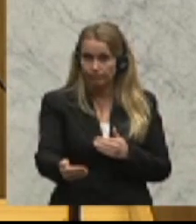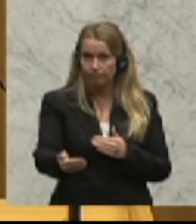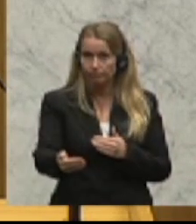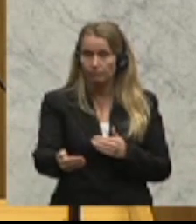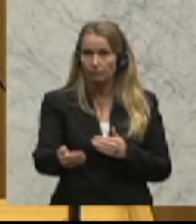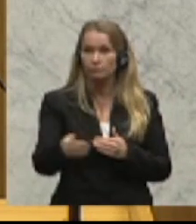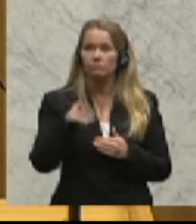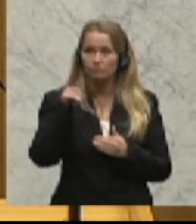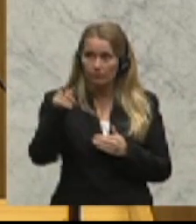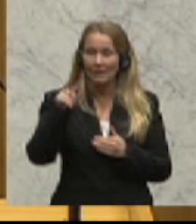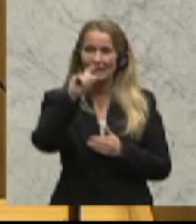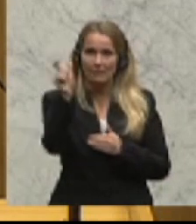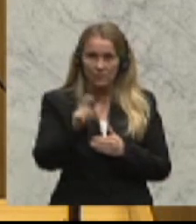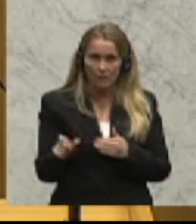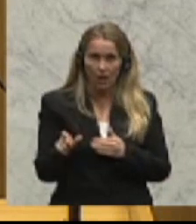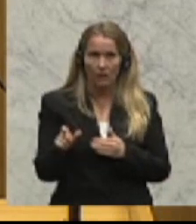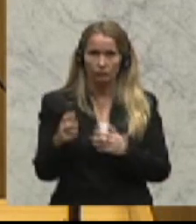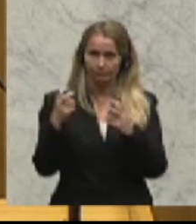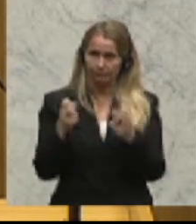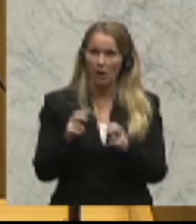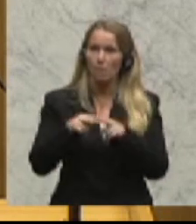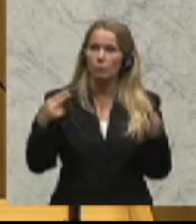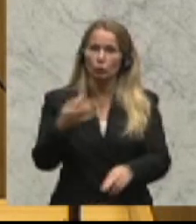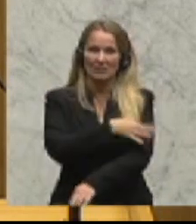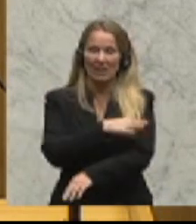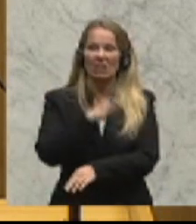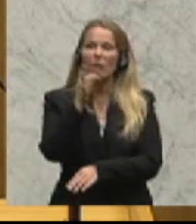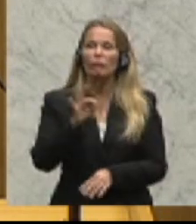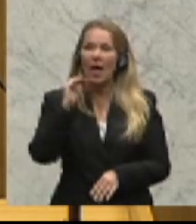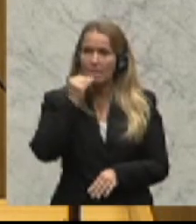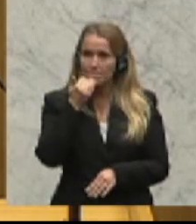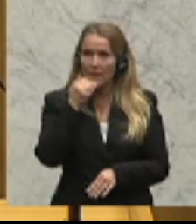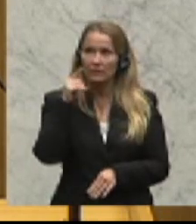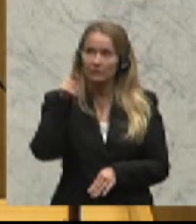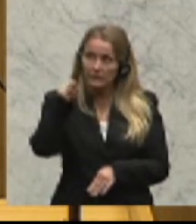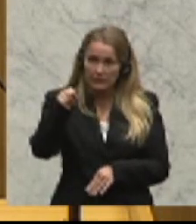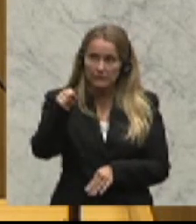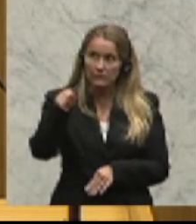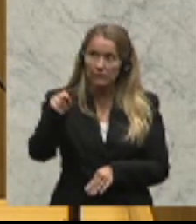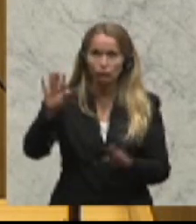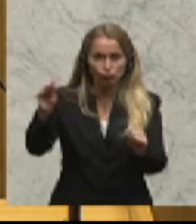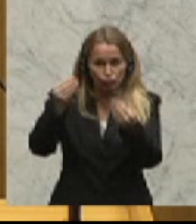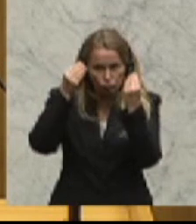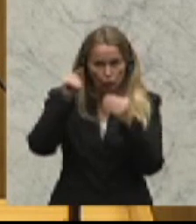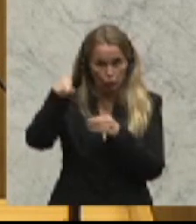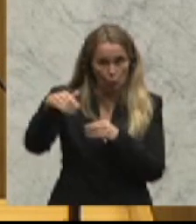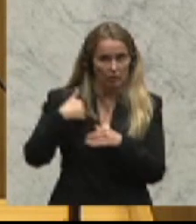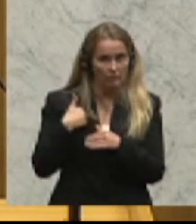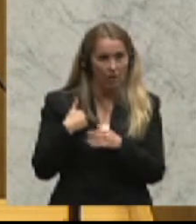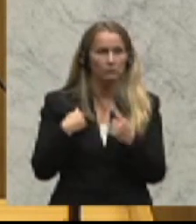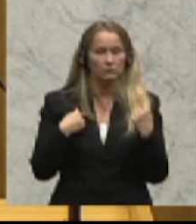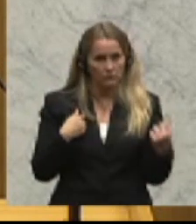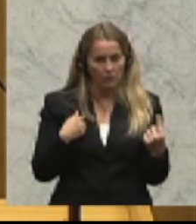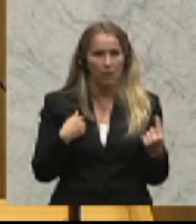der in Italien verweilende Bundeskanzler Faymann von diesen Ereignenden in Kenntnis gesetzt. Auch er